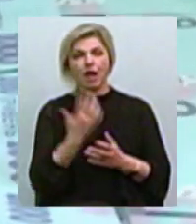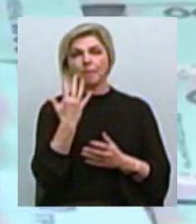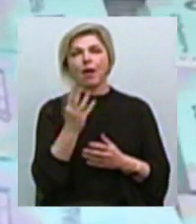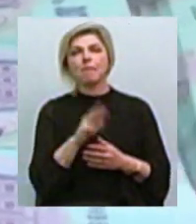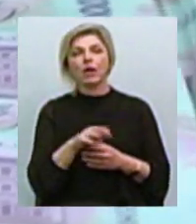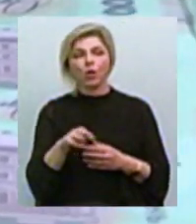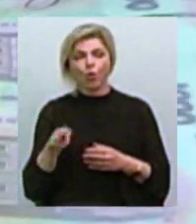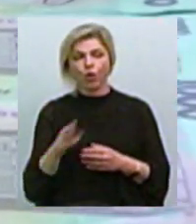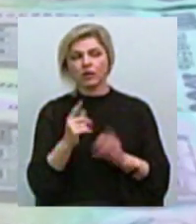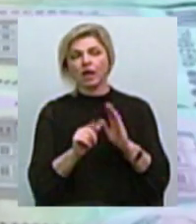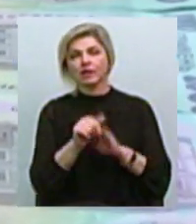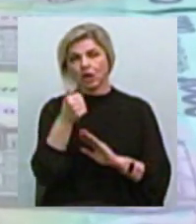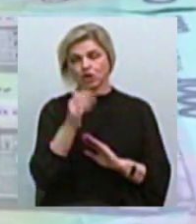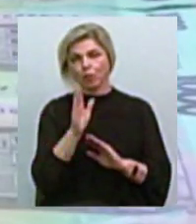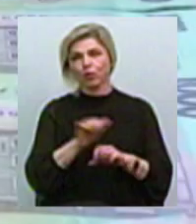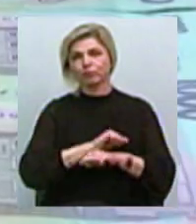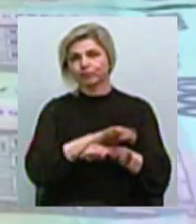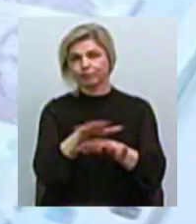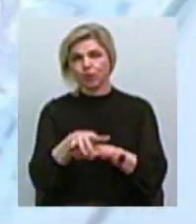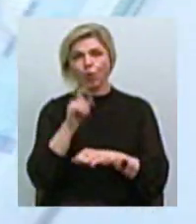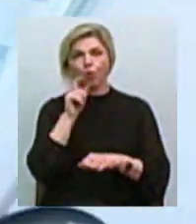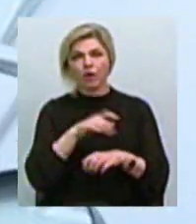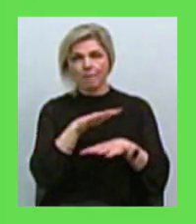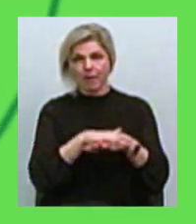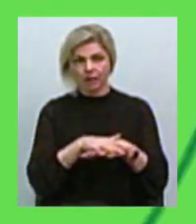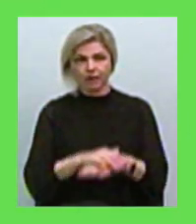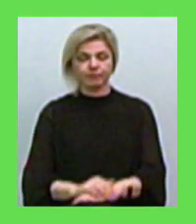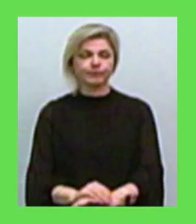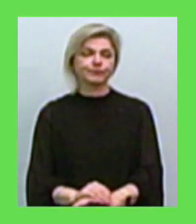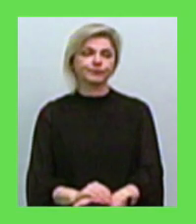спочатку розвезуть українськими банками Кажуть у Національному банку